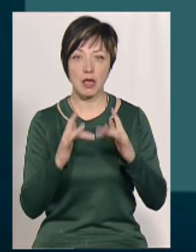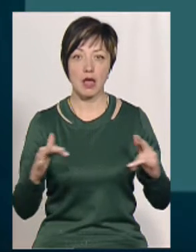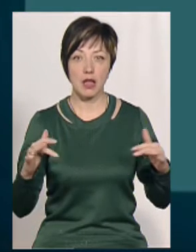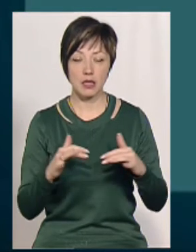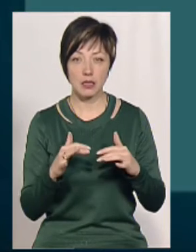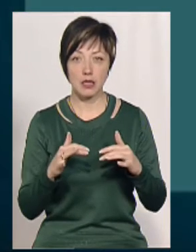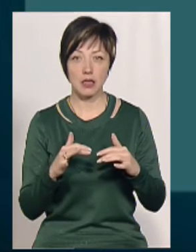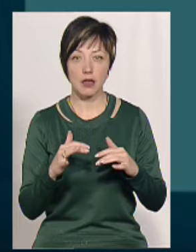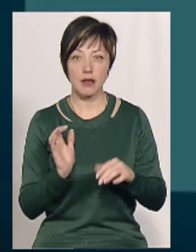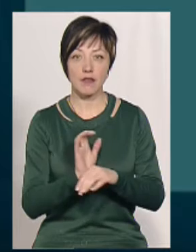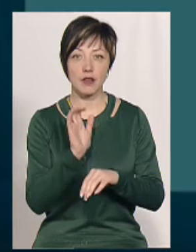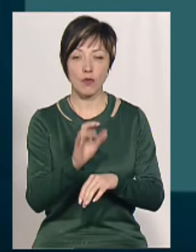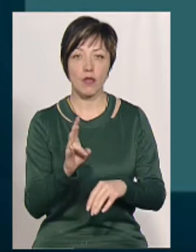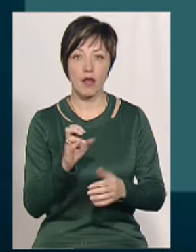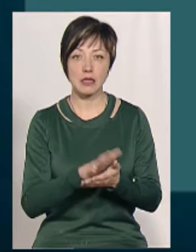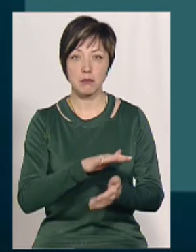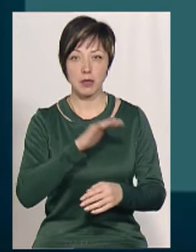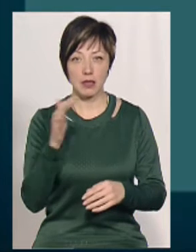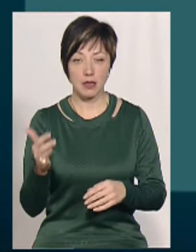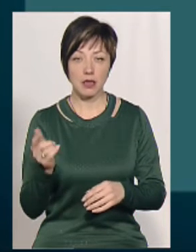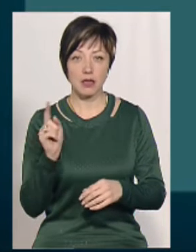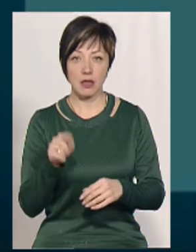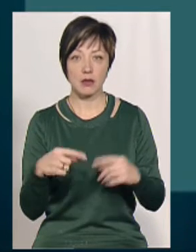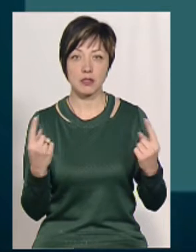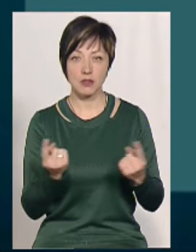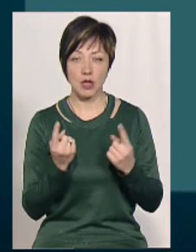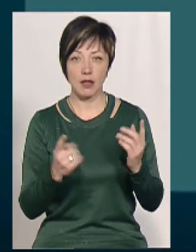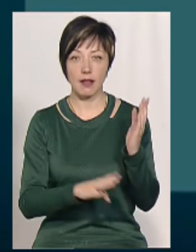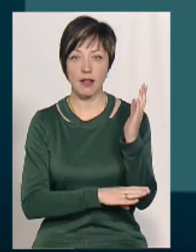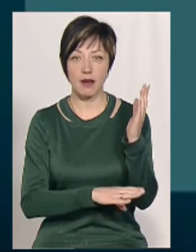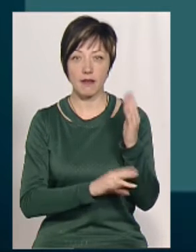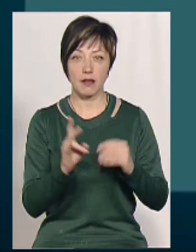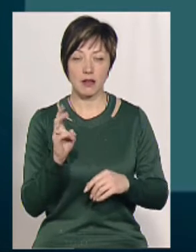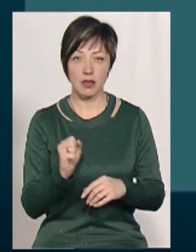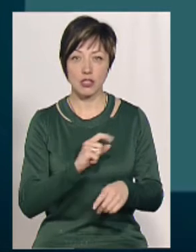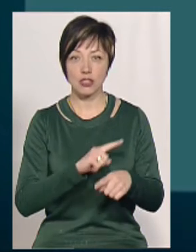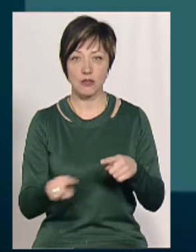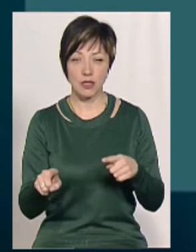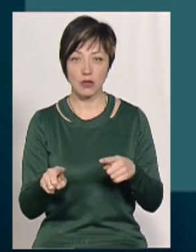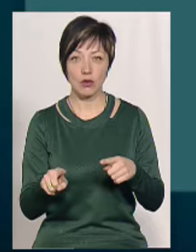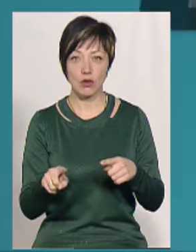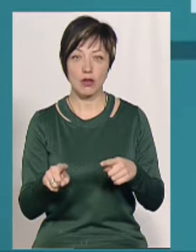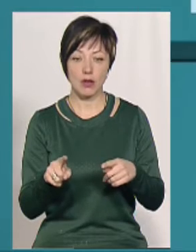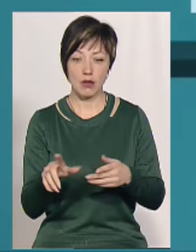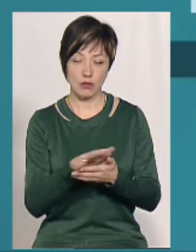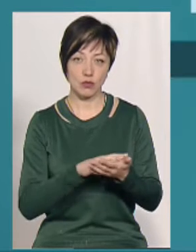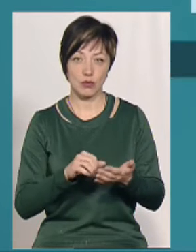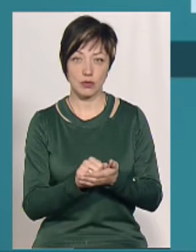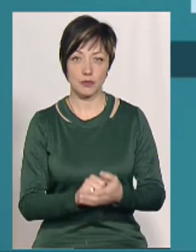подроблені, відвозимо на смітник. І там вони, так як звичайна деревина, досить швидко розкладаються.